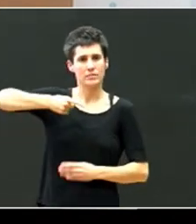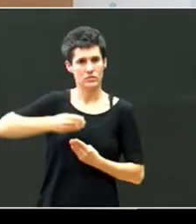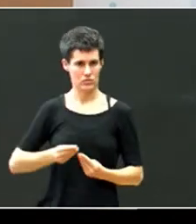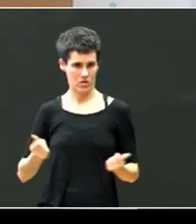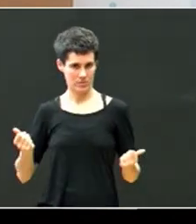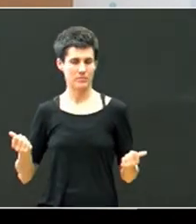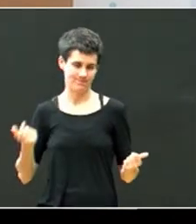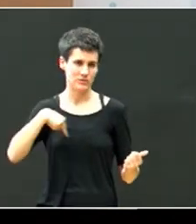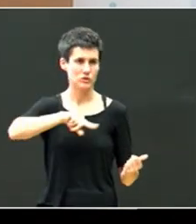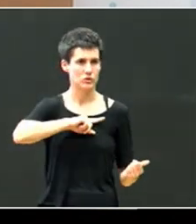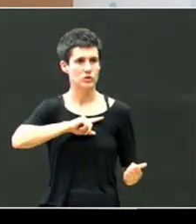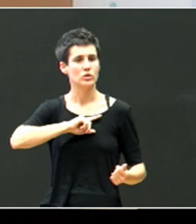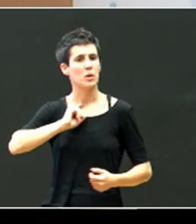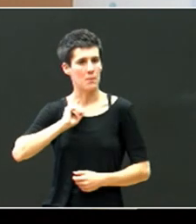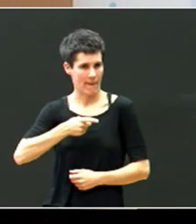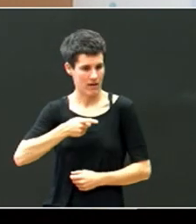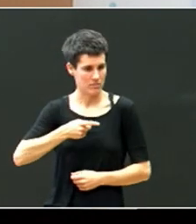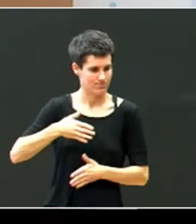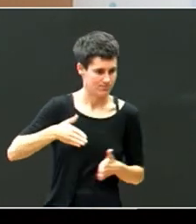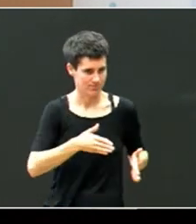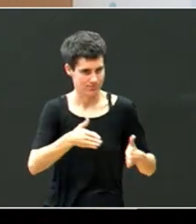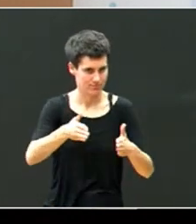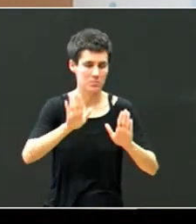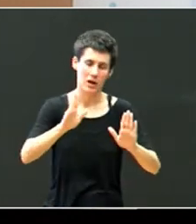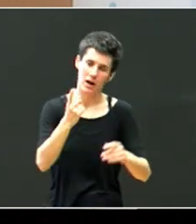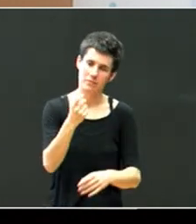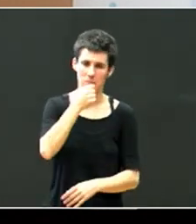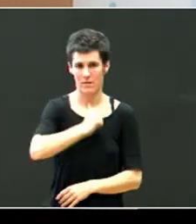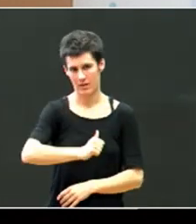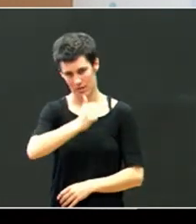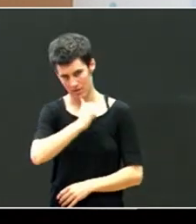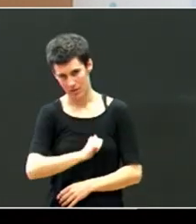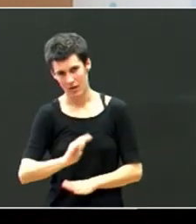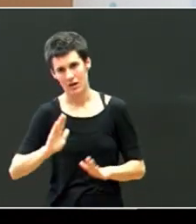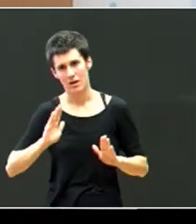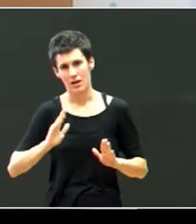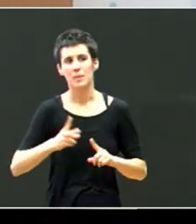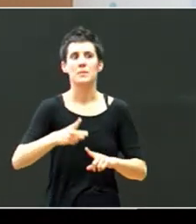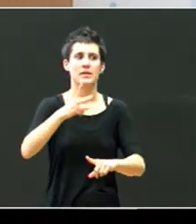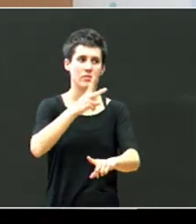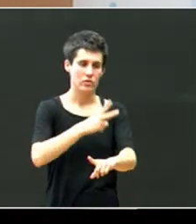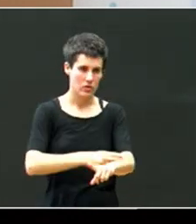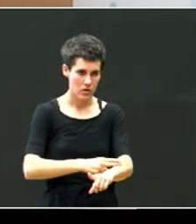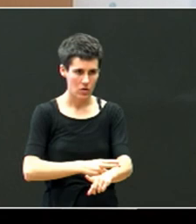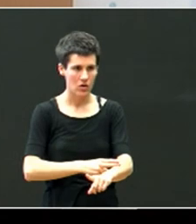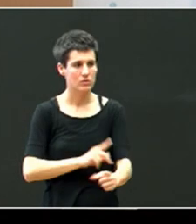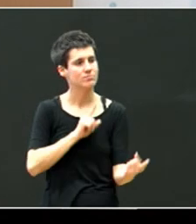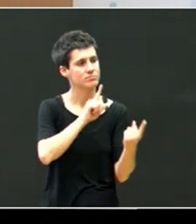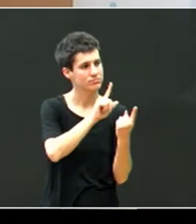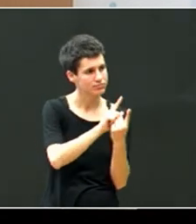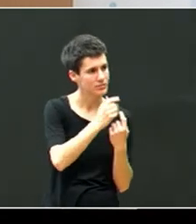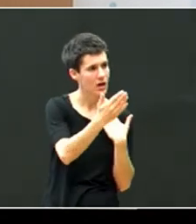dugu, bideratzen dugu ikaslea, baina pazintziarekin, prebenitzen, berarekin egon da,